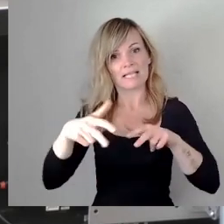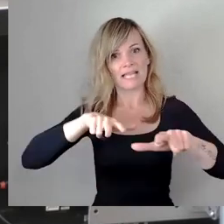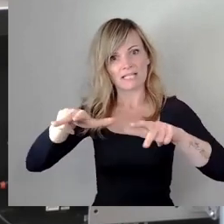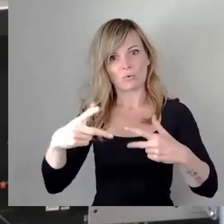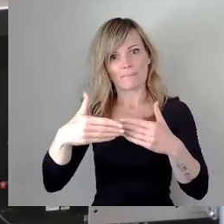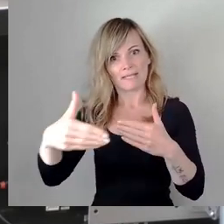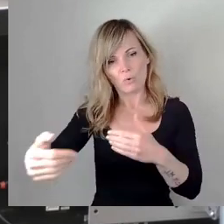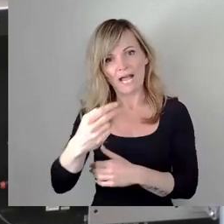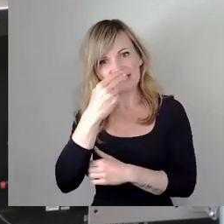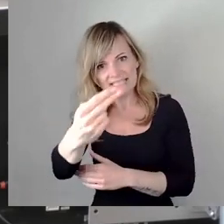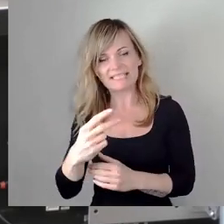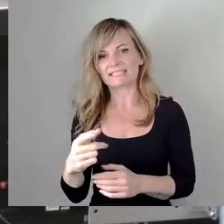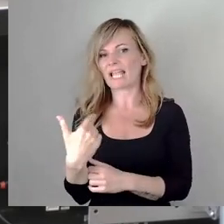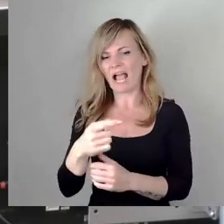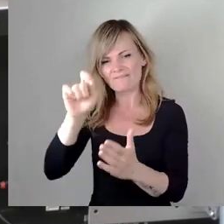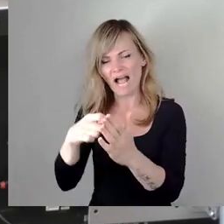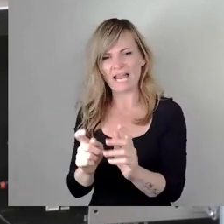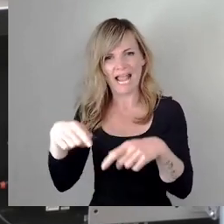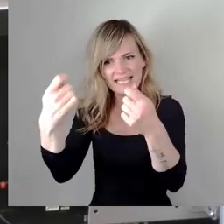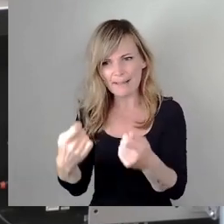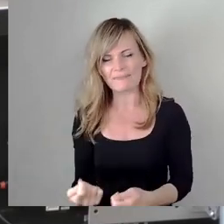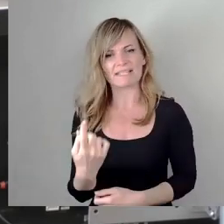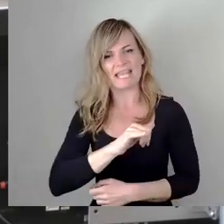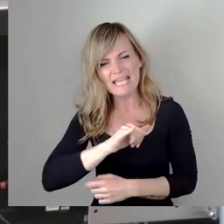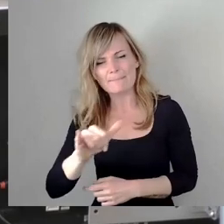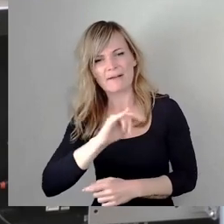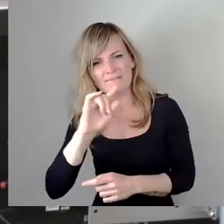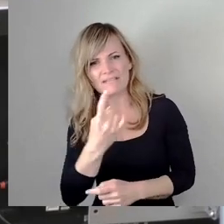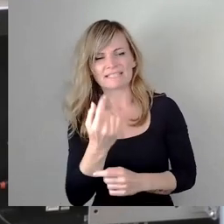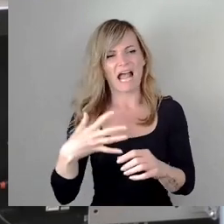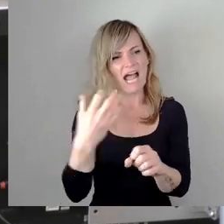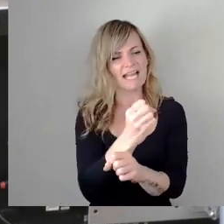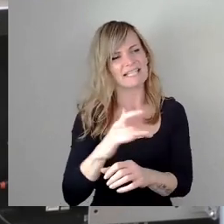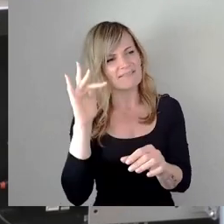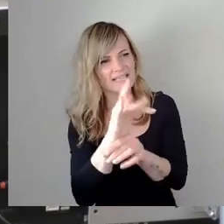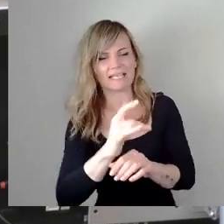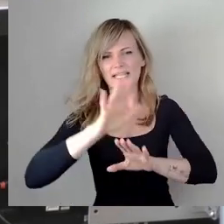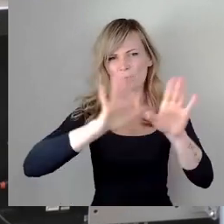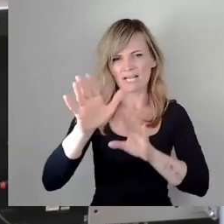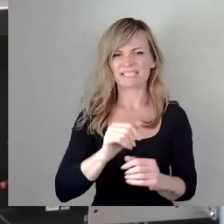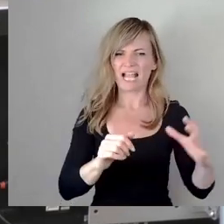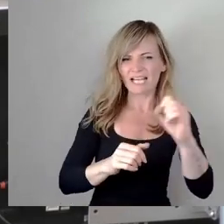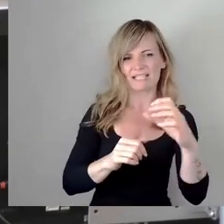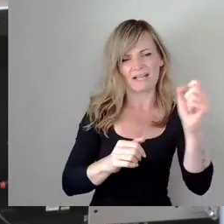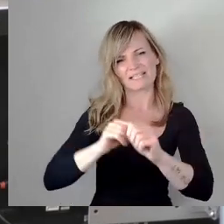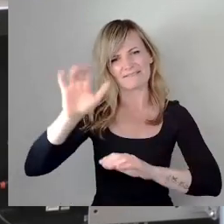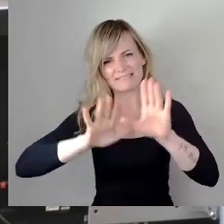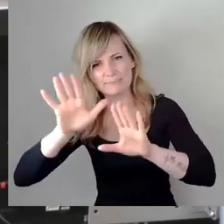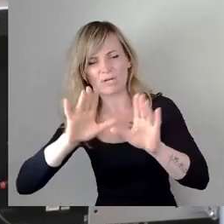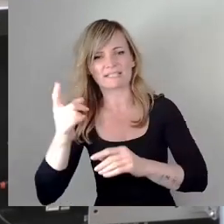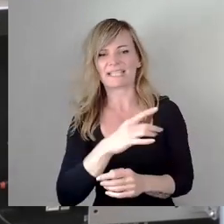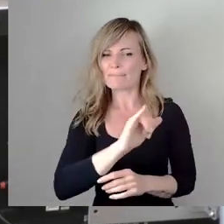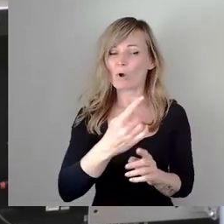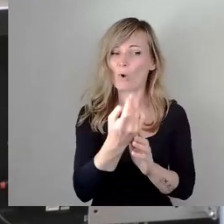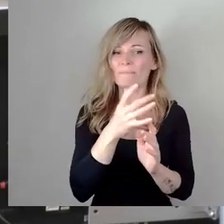Angesicht der Wahlergebnisse, müssen uns immer wieder gegen Angriff auf die Demokratie wehren, weil diese immer wieder zu Gewalt führen werden und immer wieder zu Hass führen